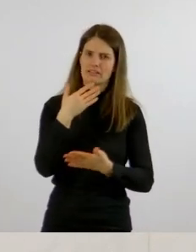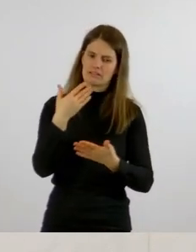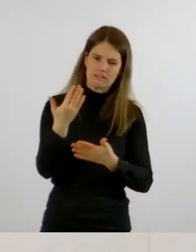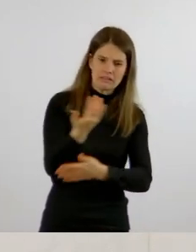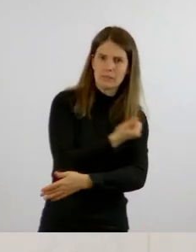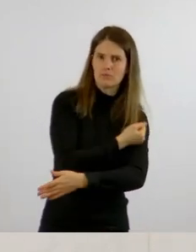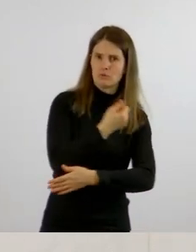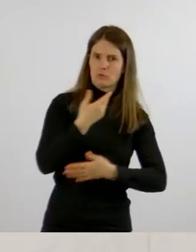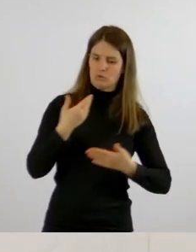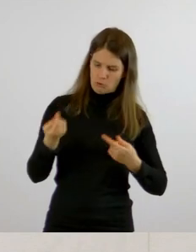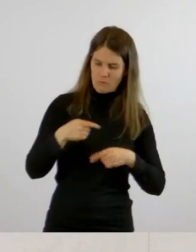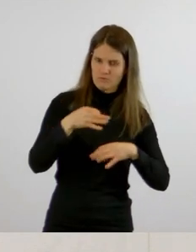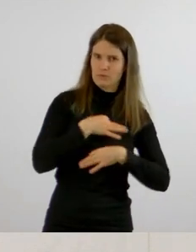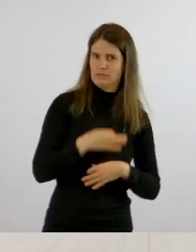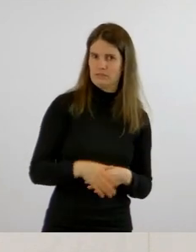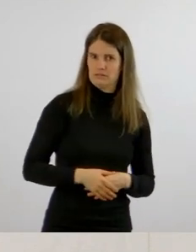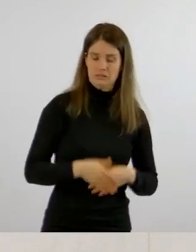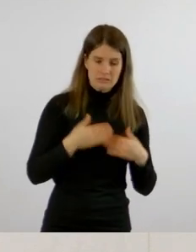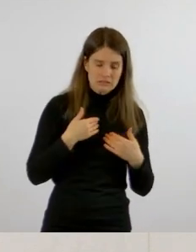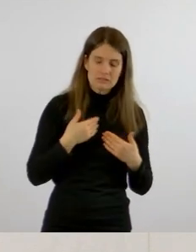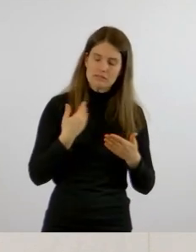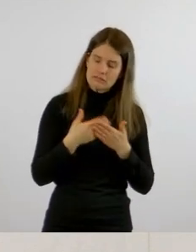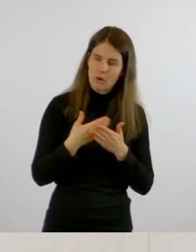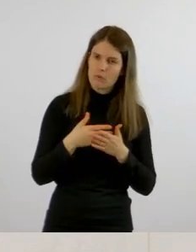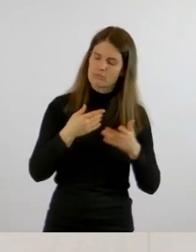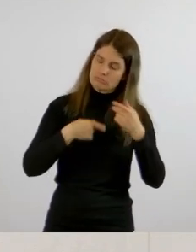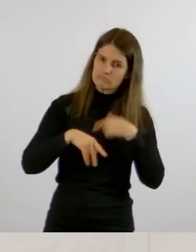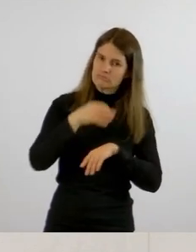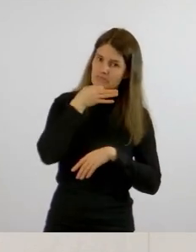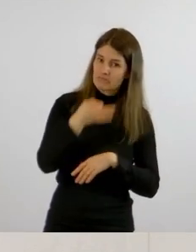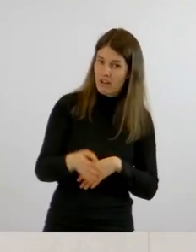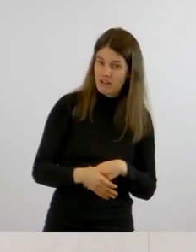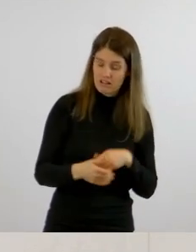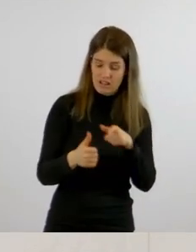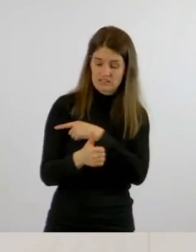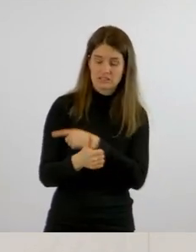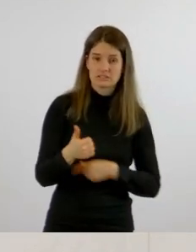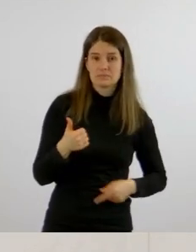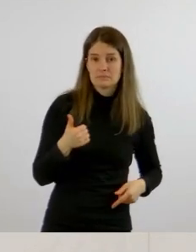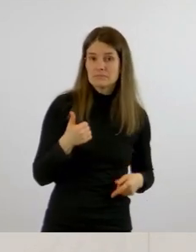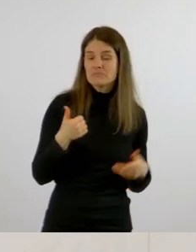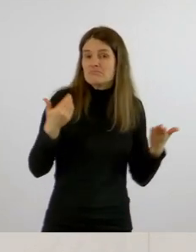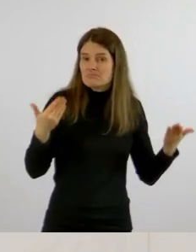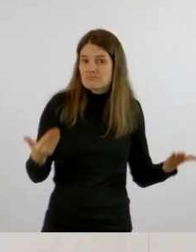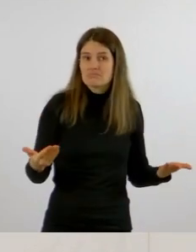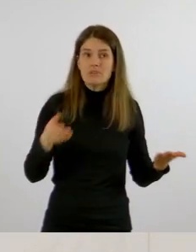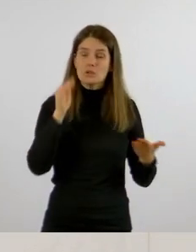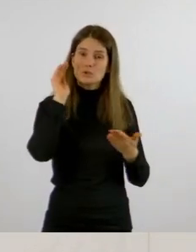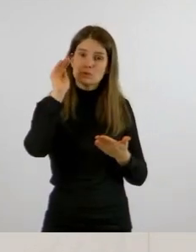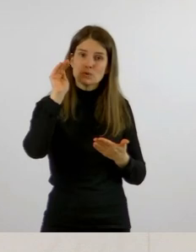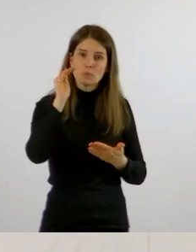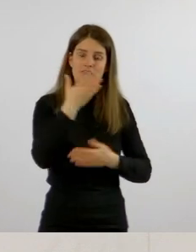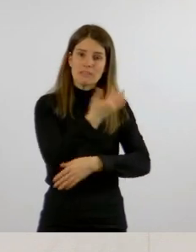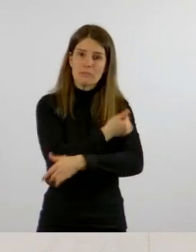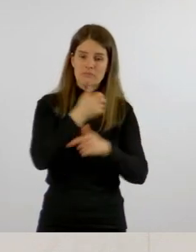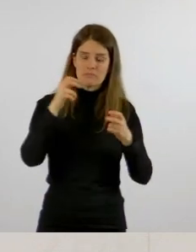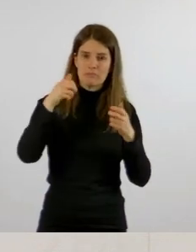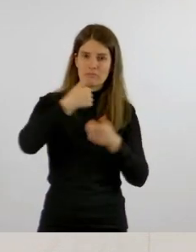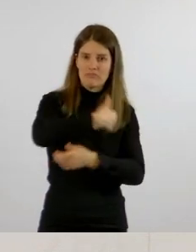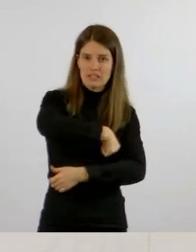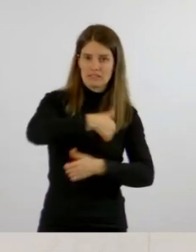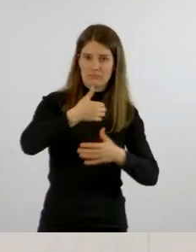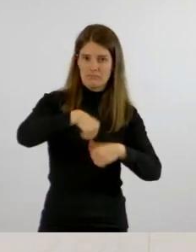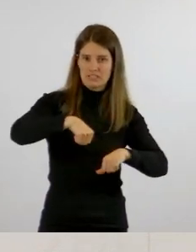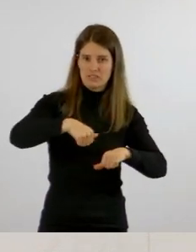impfen lassen werde. Darum stelle ich Ihnen folgende Fragen. Erstens, wie wollen Sie mit der zukünftigen Impfpflicht umgehen?